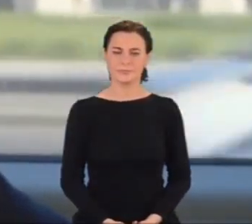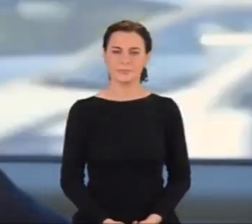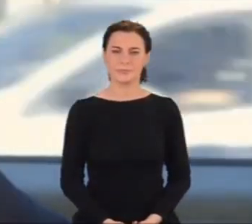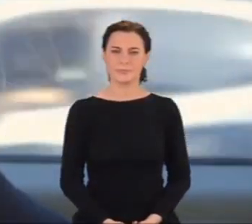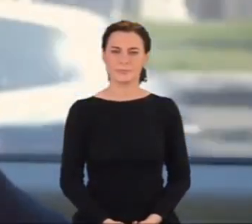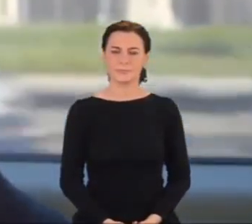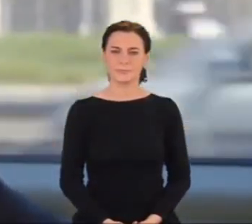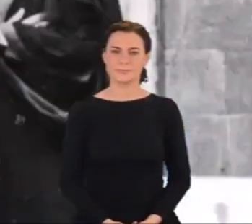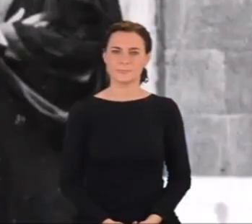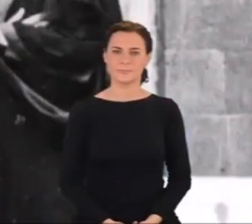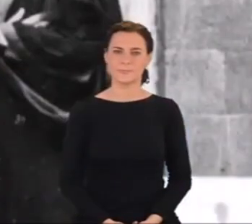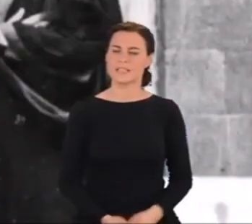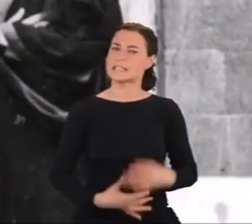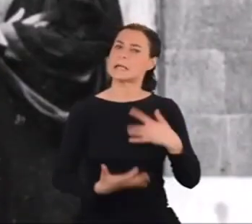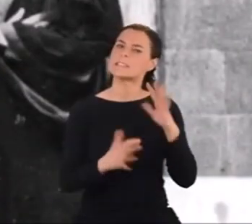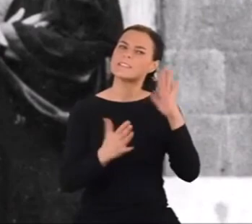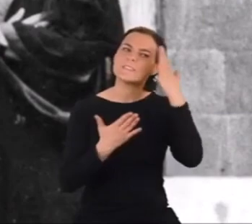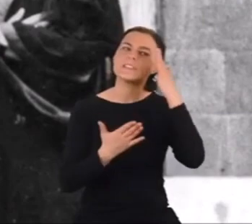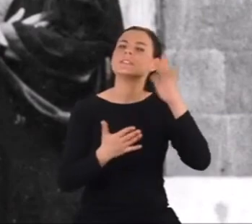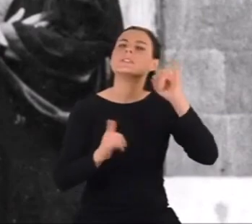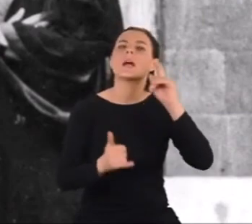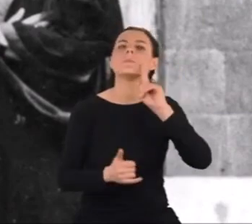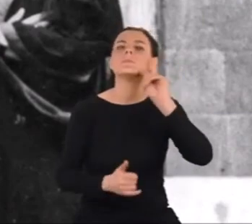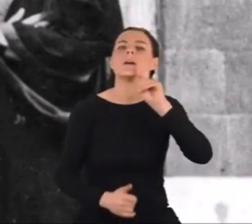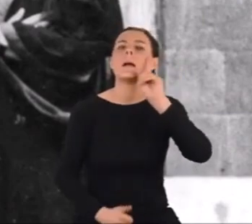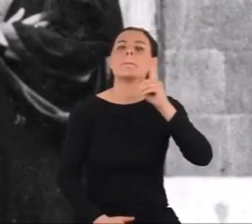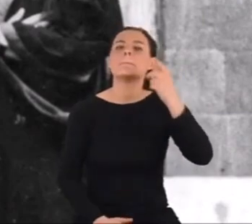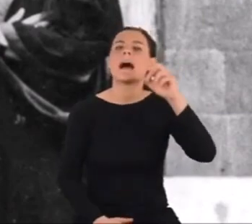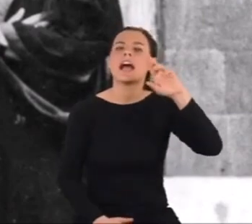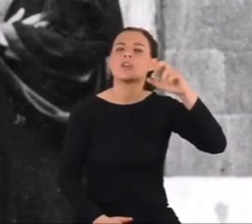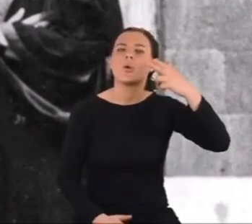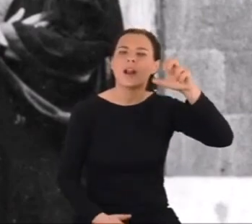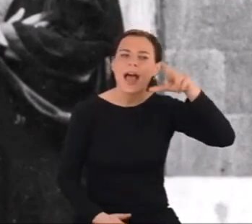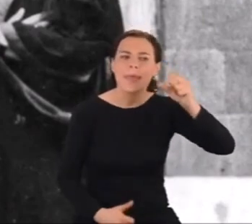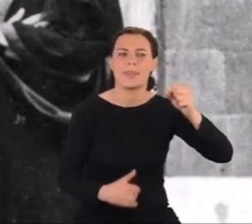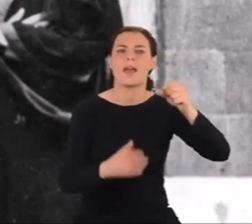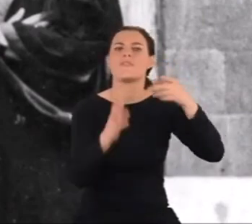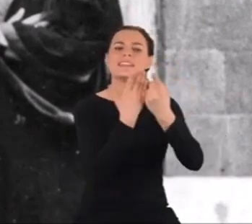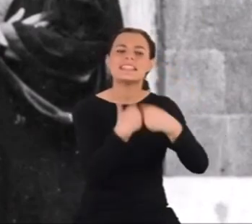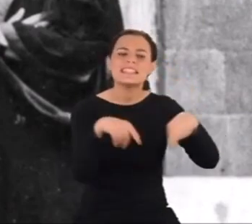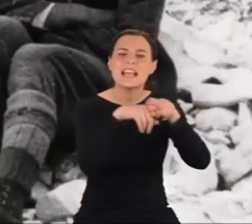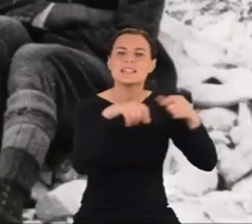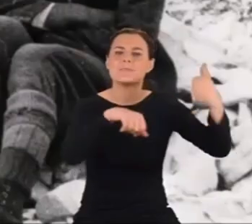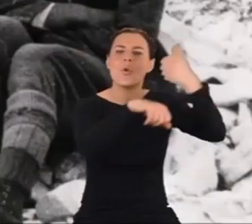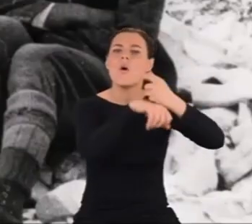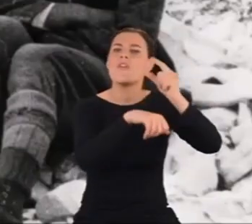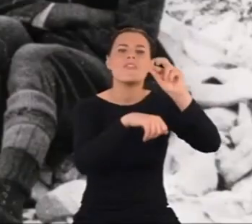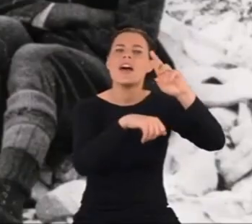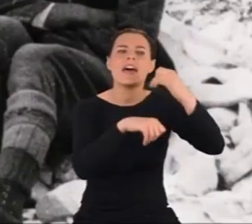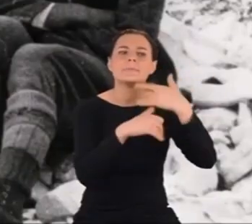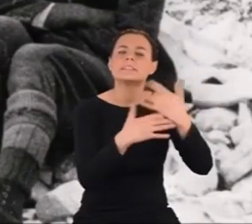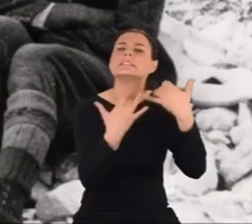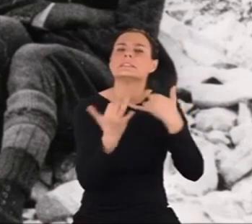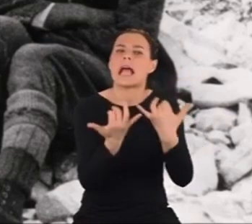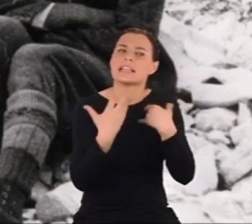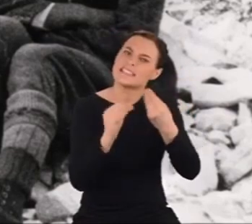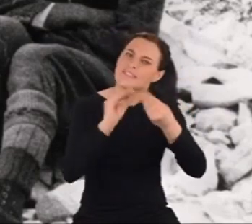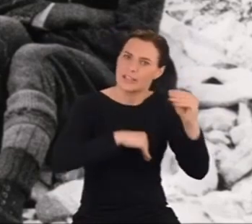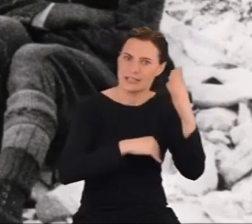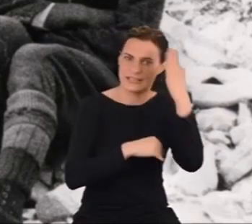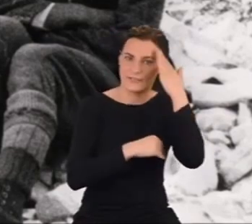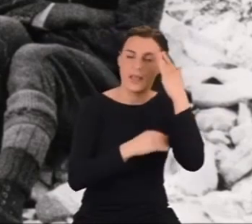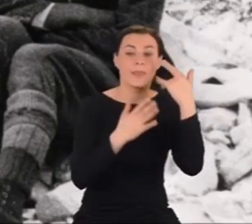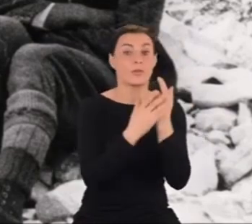Aby dowiedzieć się czegoś więcej o młodym, pełnym zapału zespole Fermiego, który zmieni oblicze fizyki, spotykamy się z